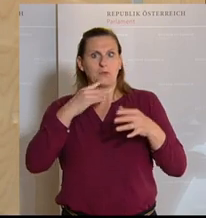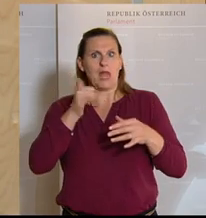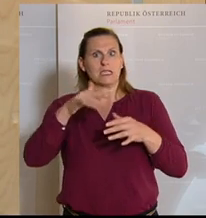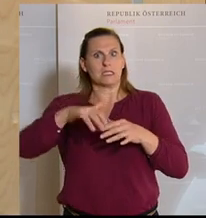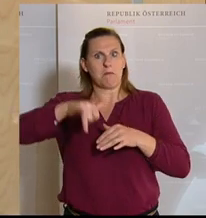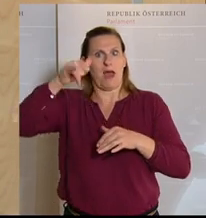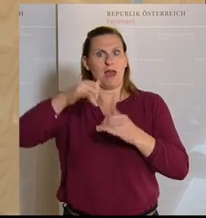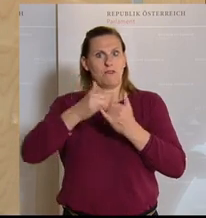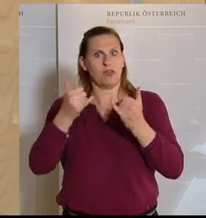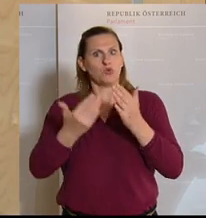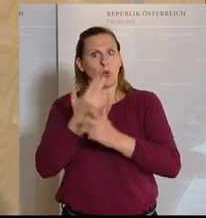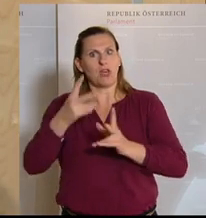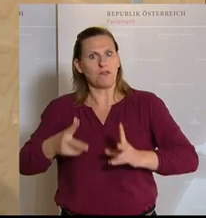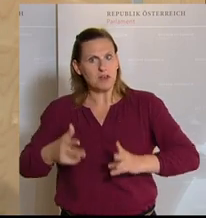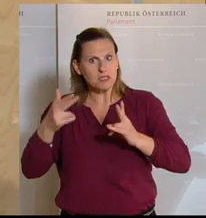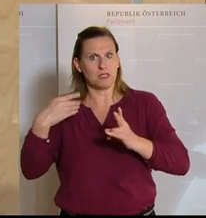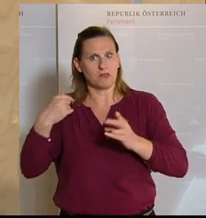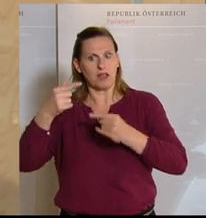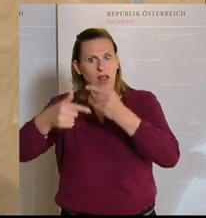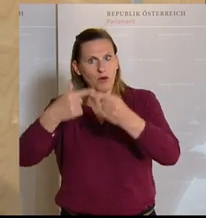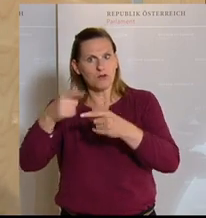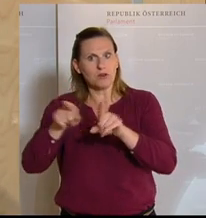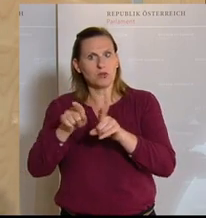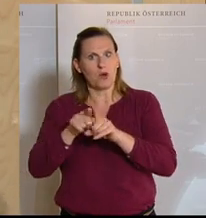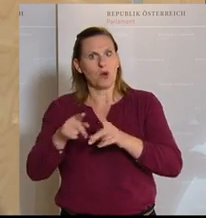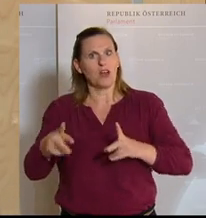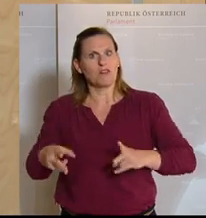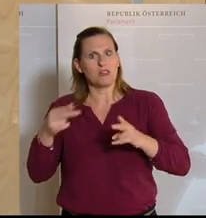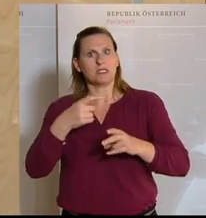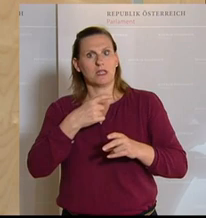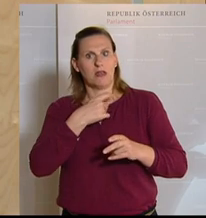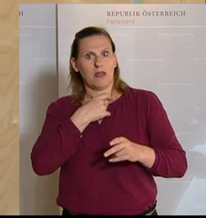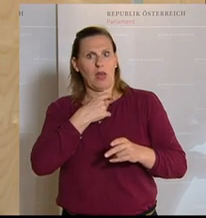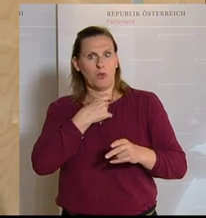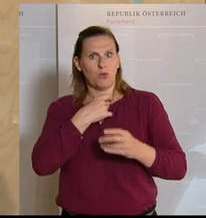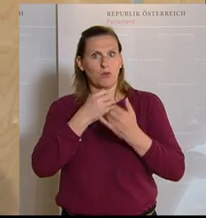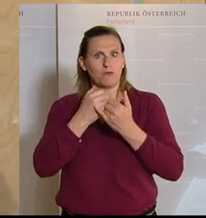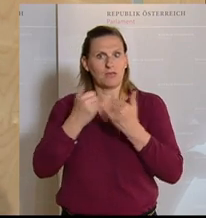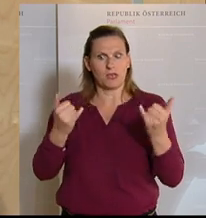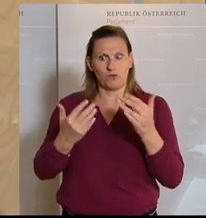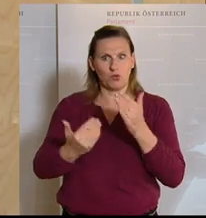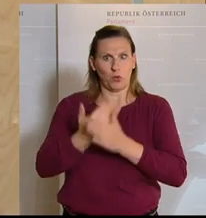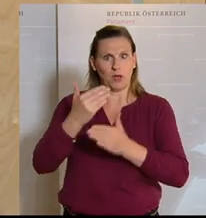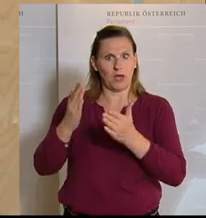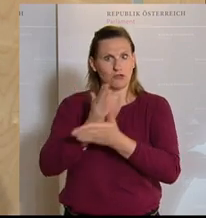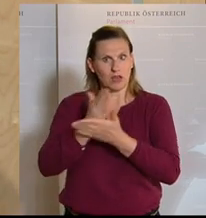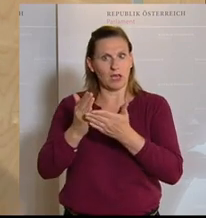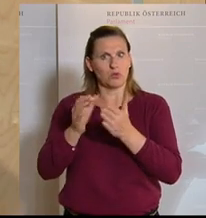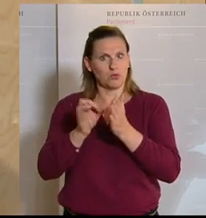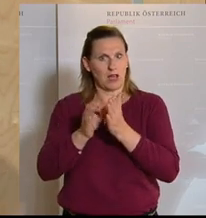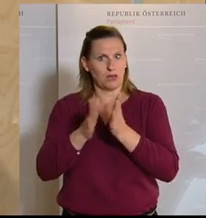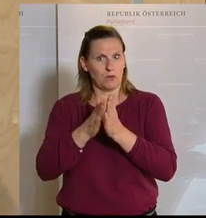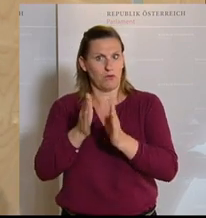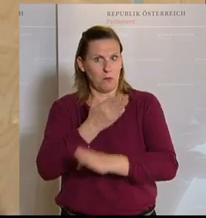fangen diese Fristen neu zu laufen an. Und auch die Fristhemmung für die behördlichen Entscheidungsfristen laufen mit diesem Datum aus. Das heißt,